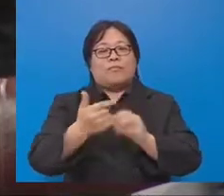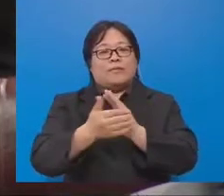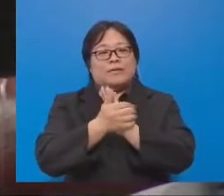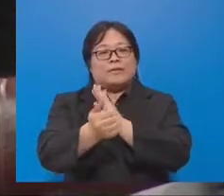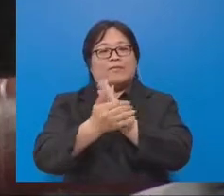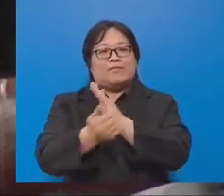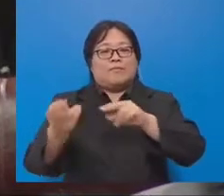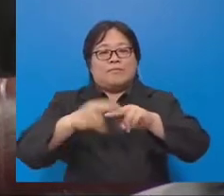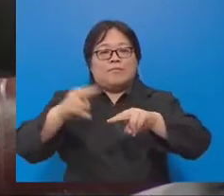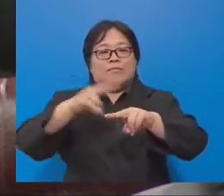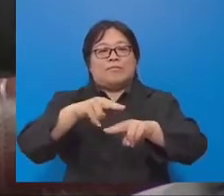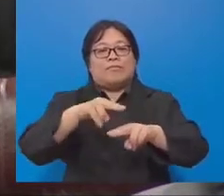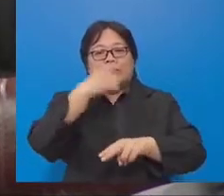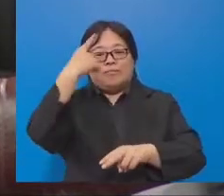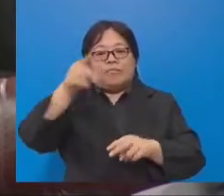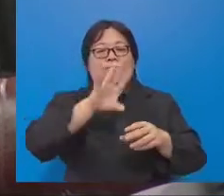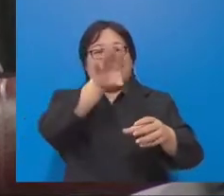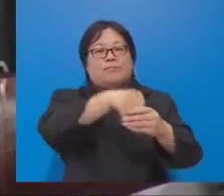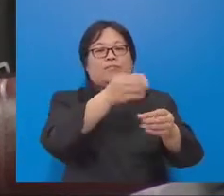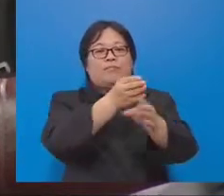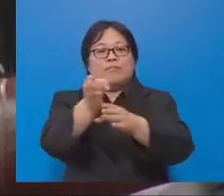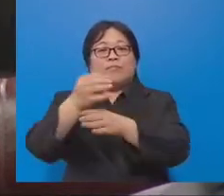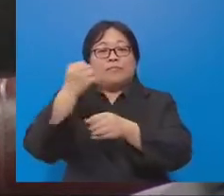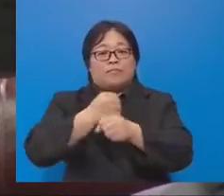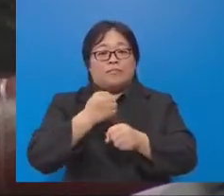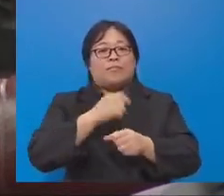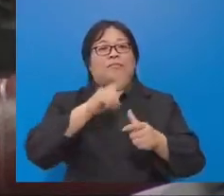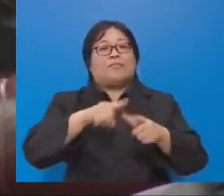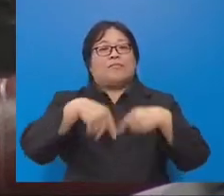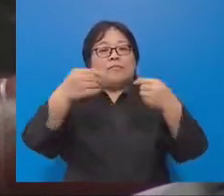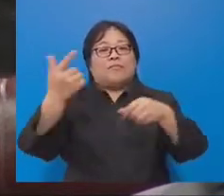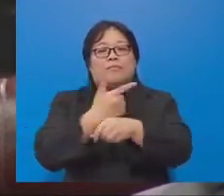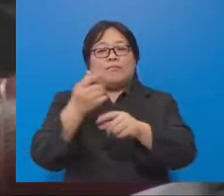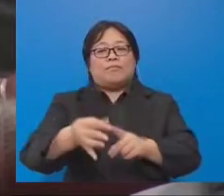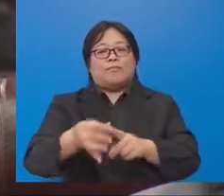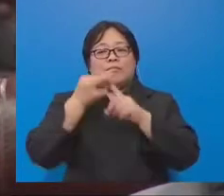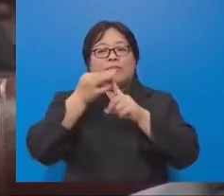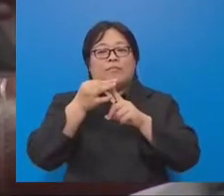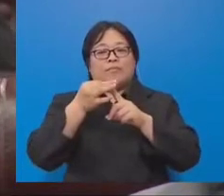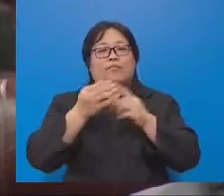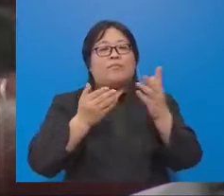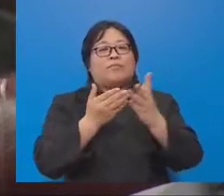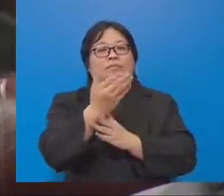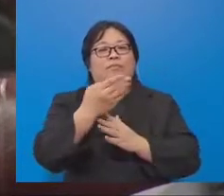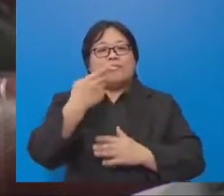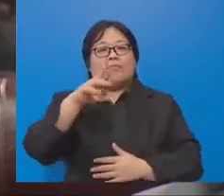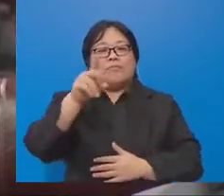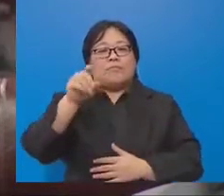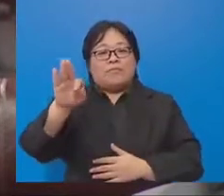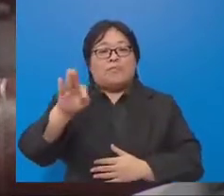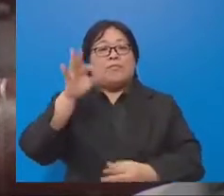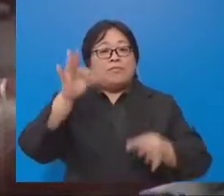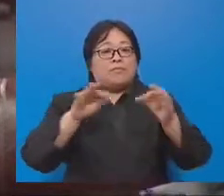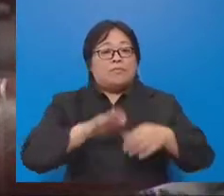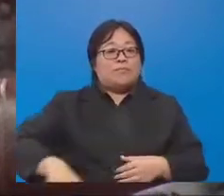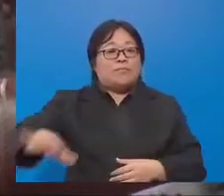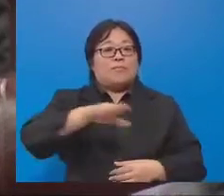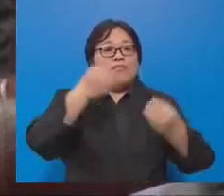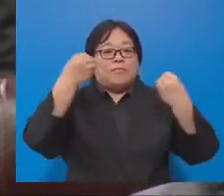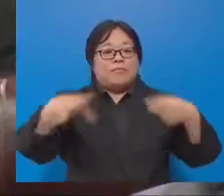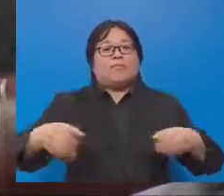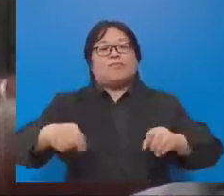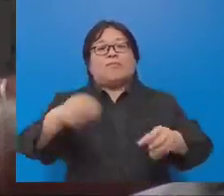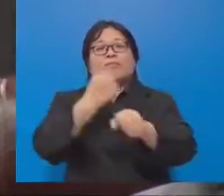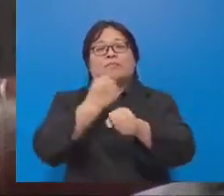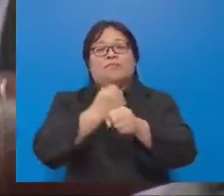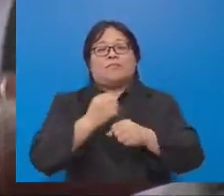untuk mengekalkan mereka dalam sektor yang mereka ada ataupun memberi latihan-latihan khas melalui pembangunan semua manusia sekiranya mereka hilang peluang-peluang